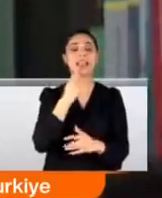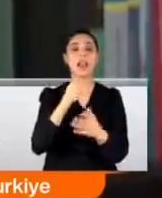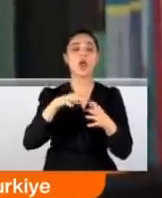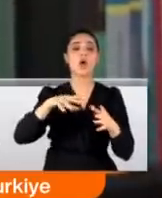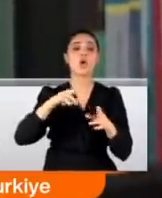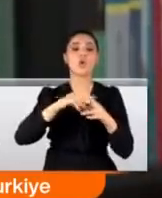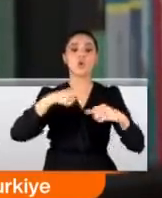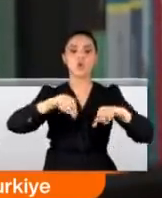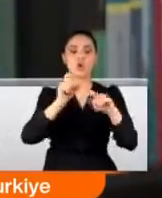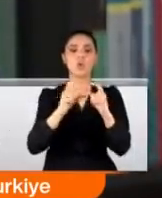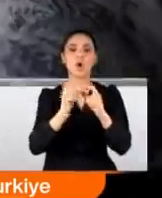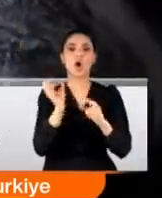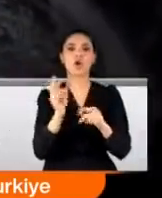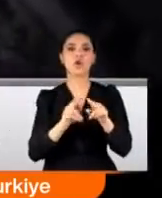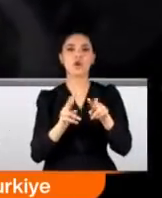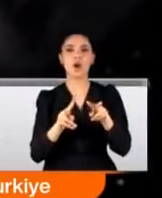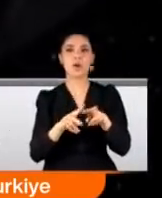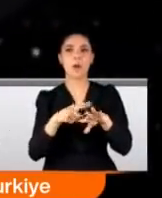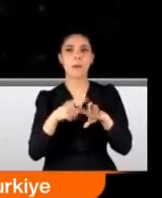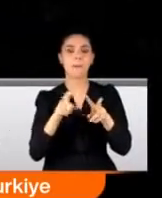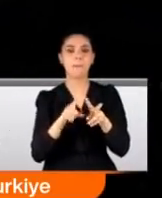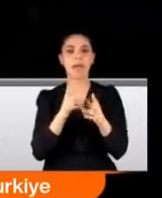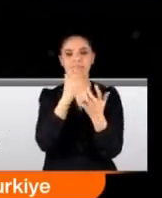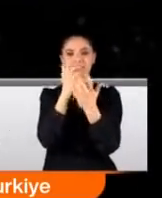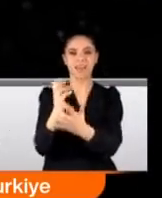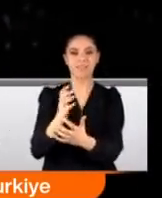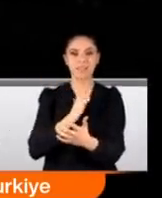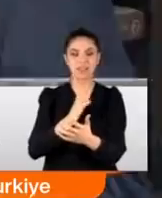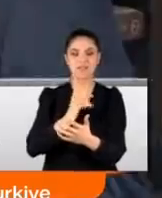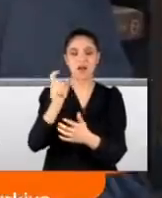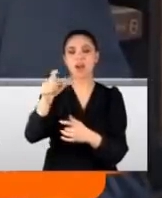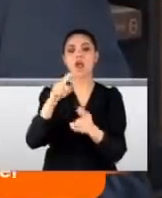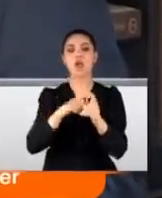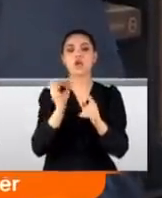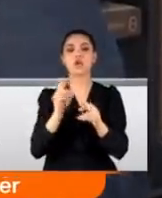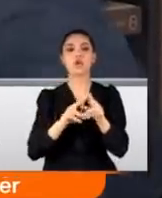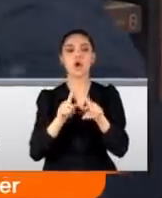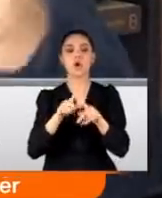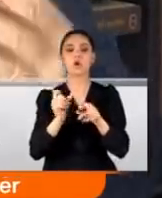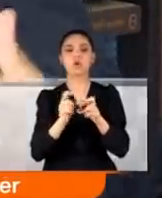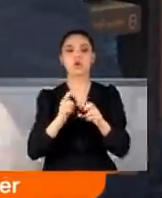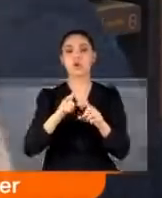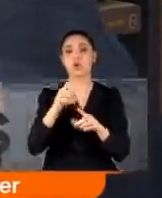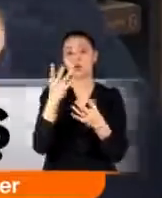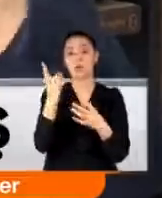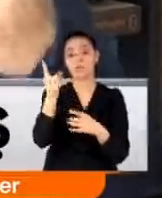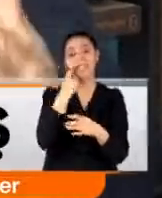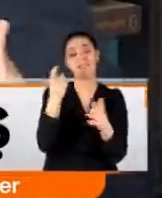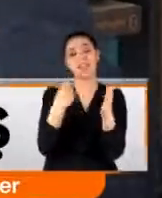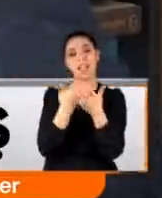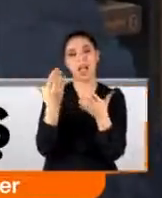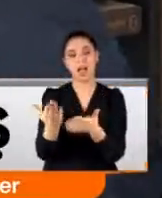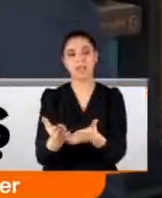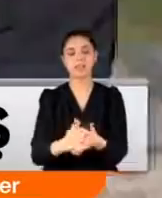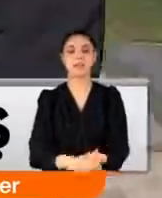diye bir kelime tavsiye etmiş. Göktürk bence olmamalı. Çünkü Göktürk bir defa bir devletin adı, bir